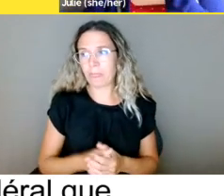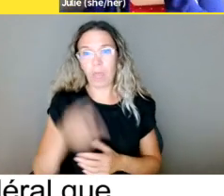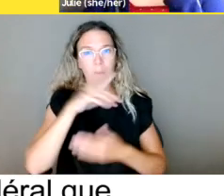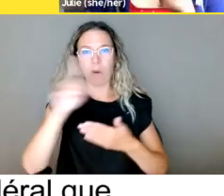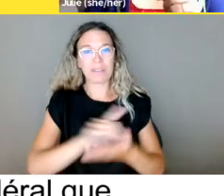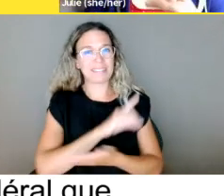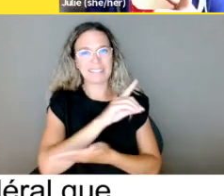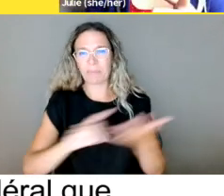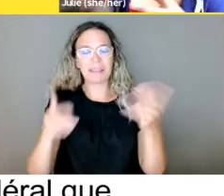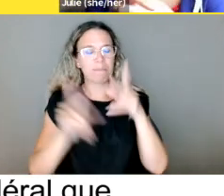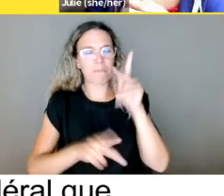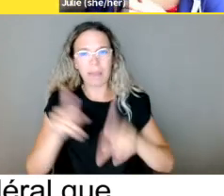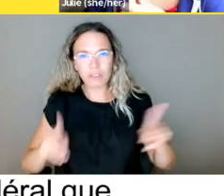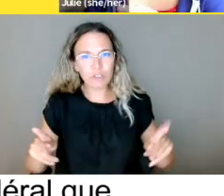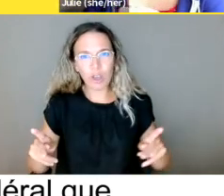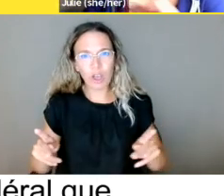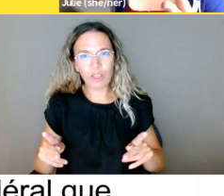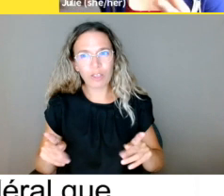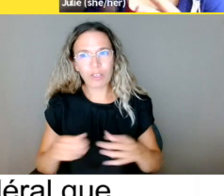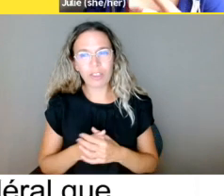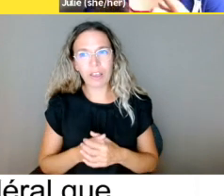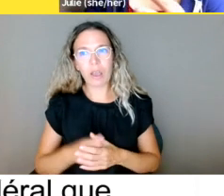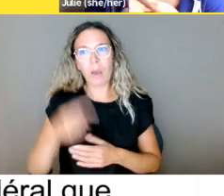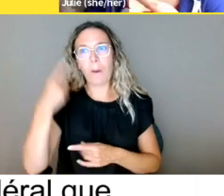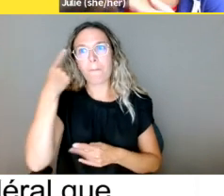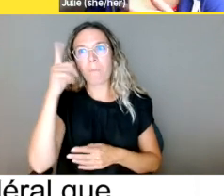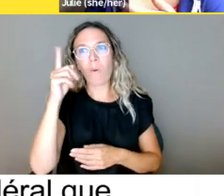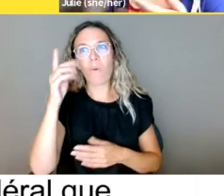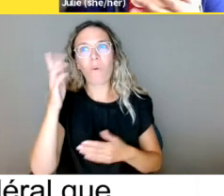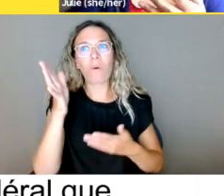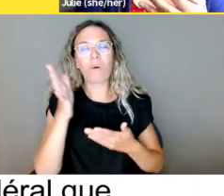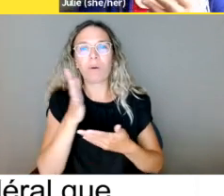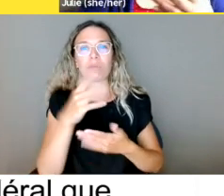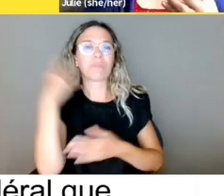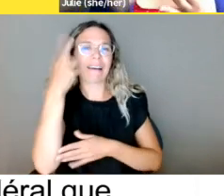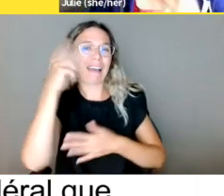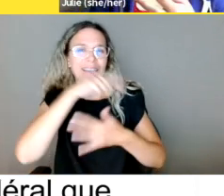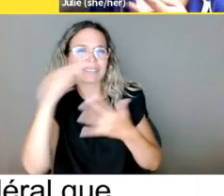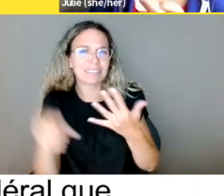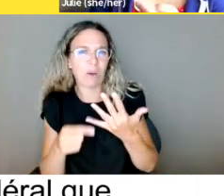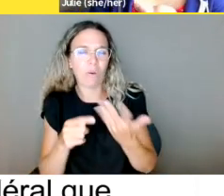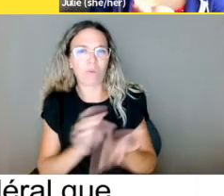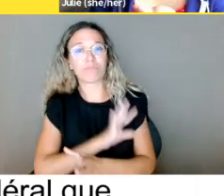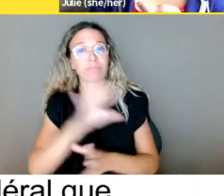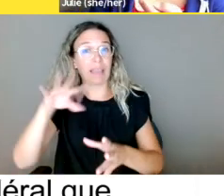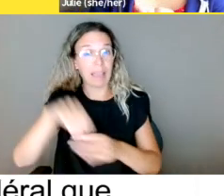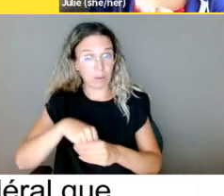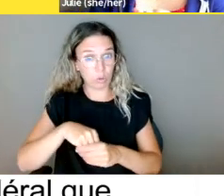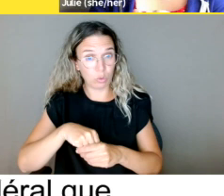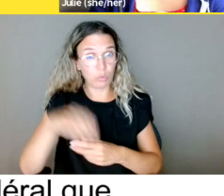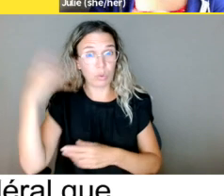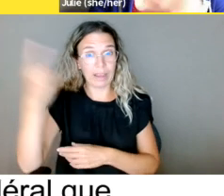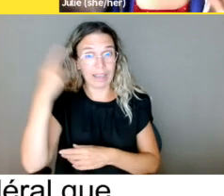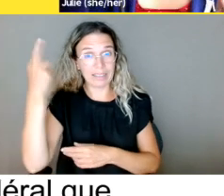on peut comprendre que l'article 15 de la Charte canadienne dit, vous ne pouvez pas discriminer contre